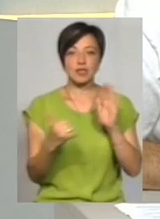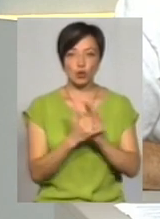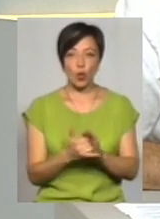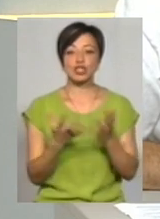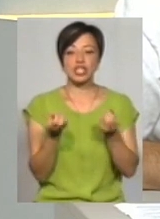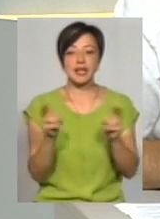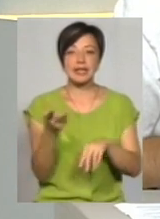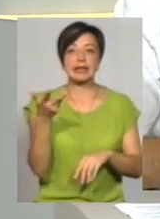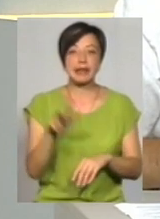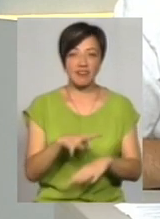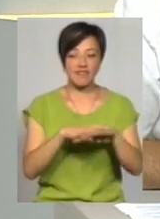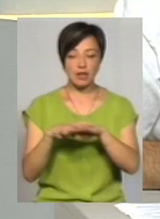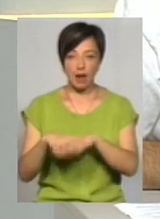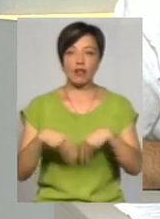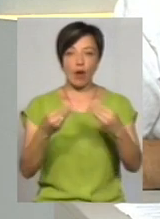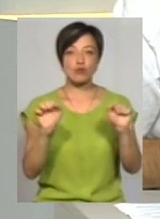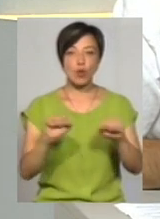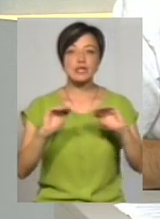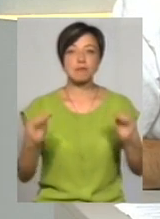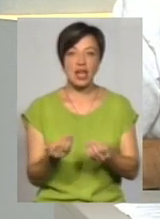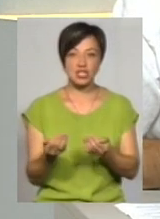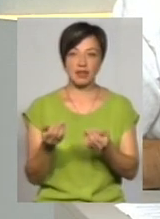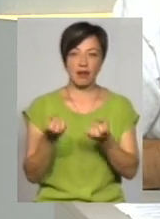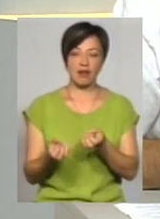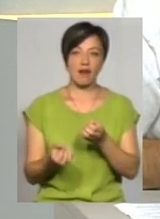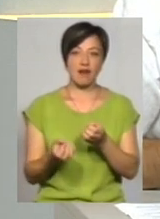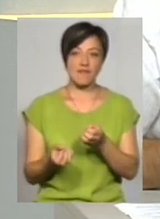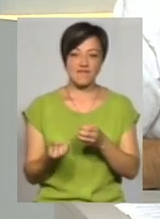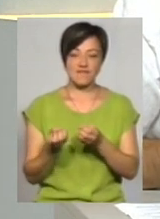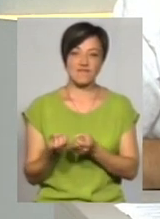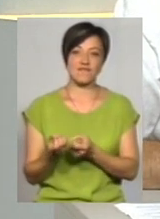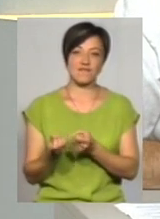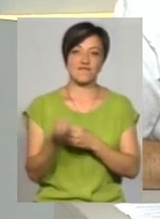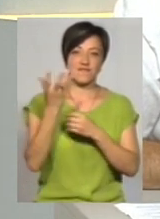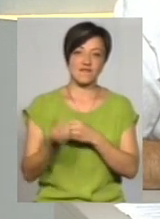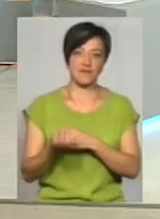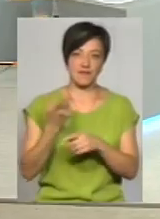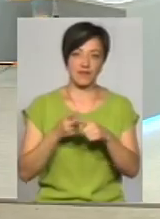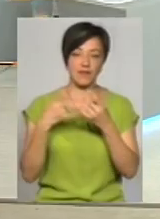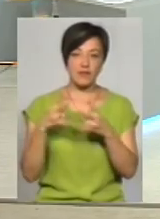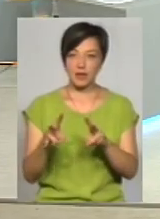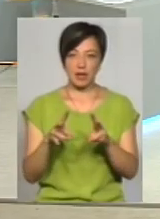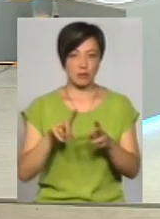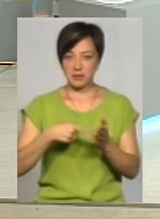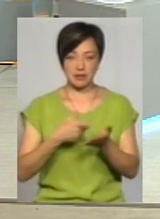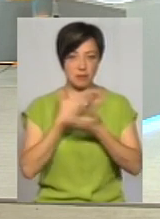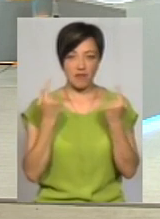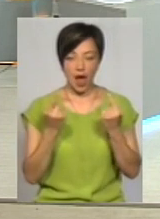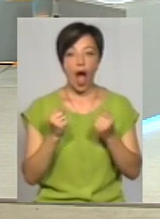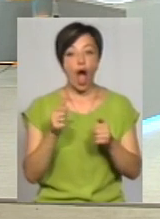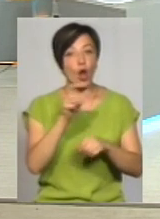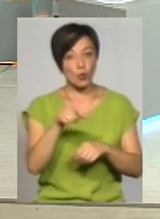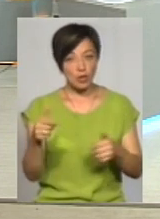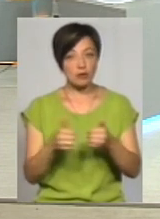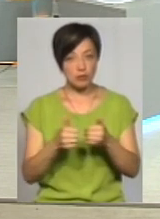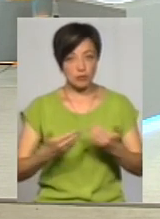дадуть змогу зменшити, викидати їх. Для міста воно такої великої шкоди не причиняє. А от для тих людей,